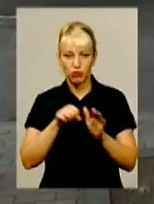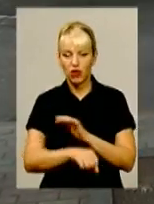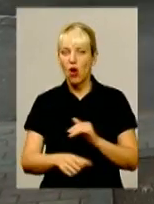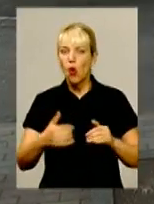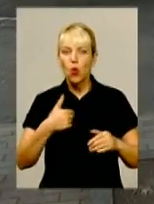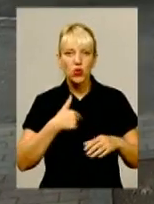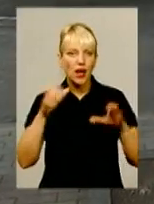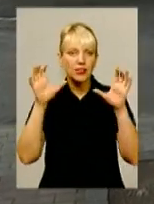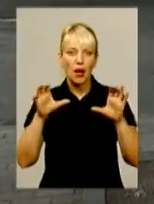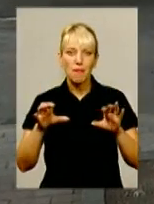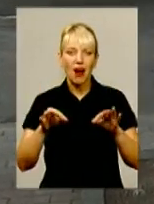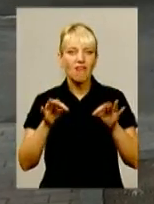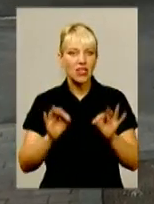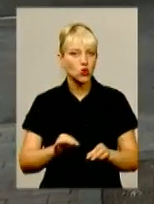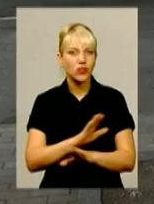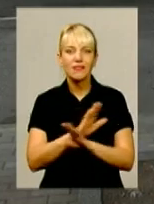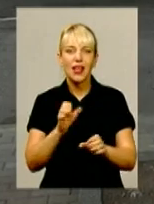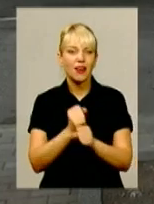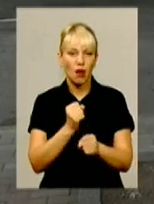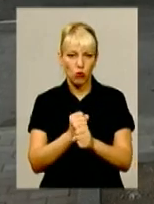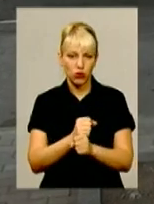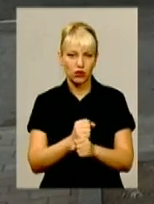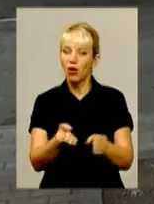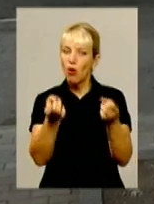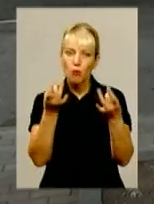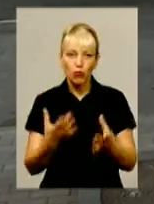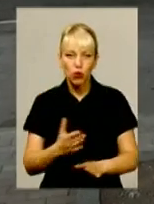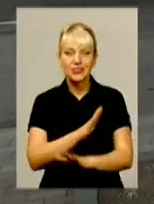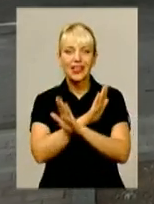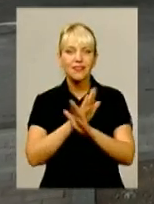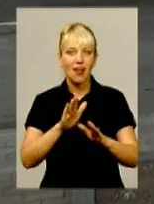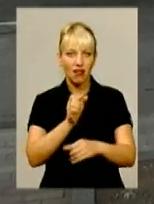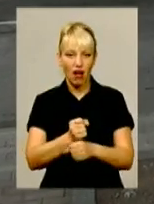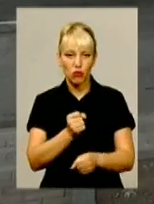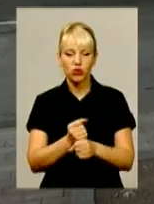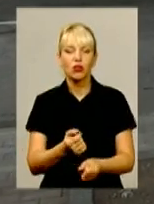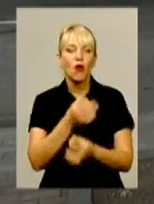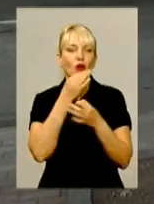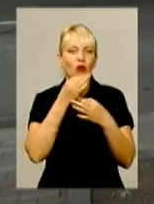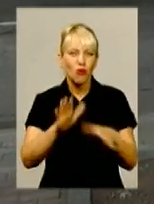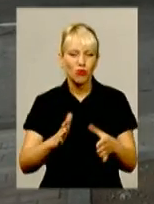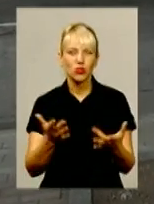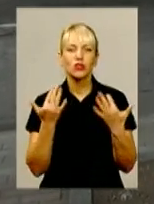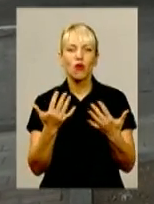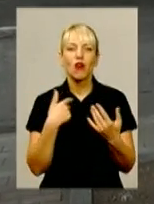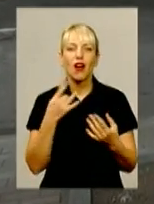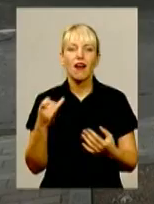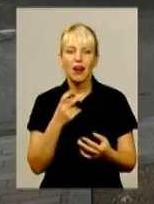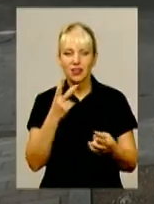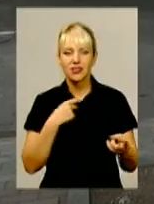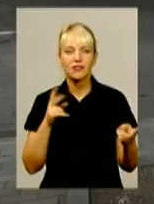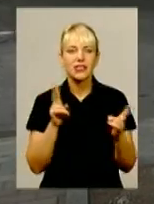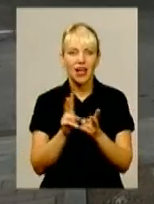у нас не працює, просто не працює. Я вже скільки разів спілкувалася з судами,